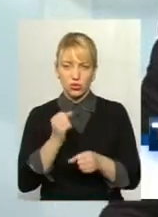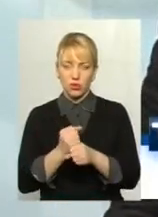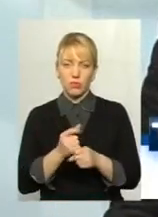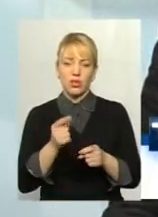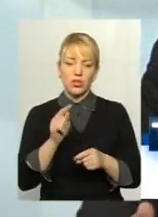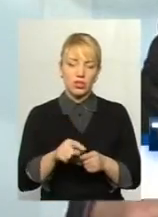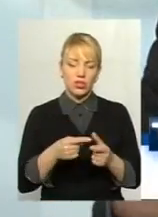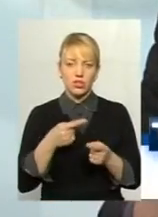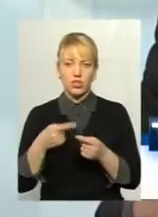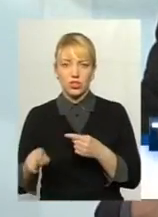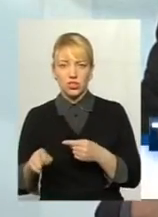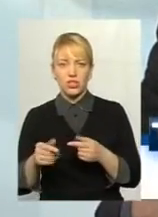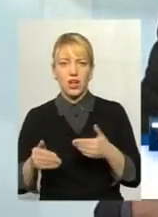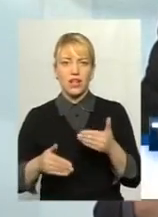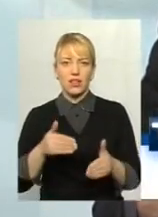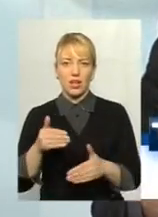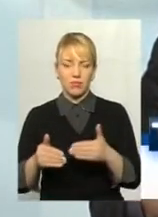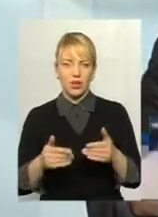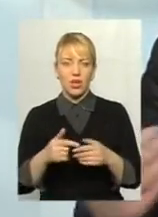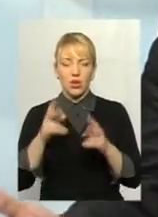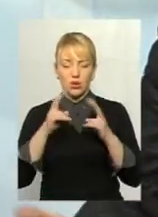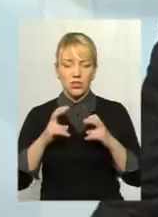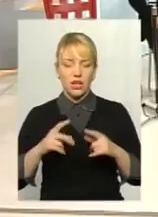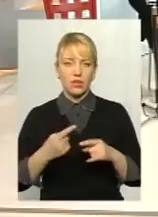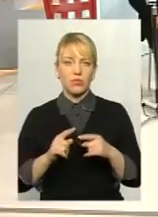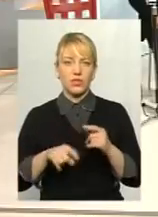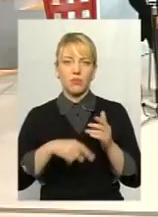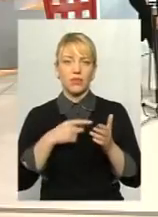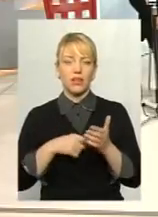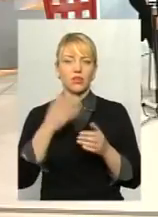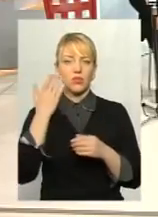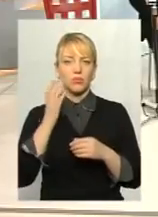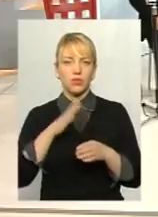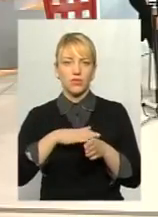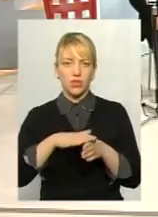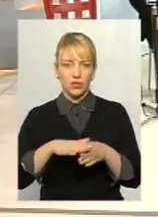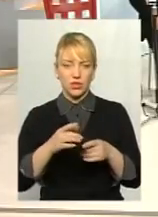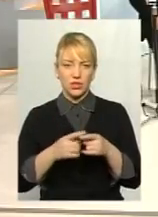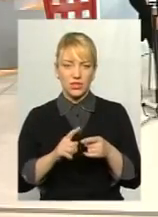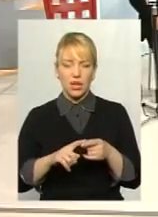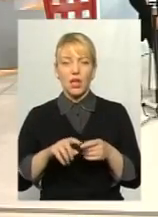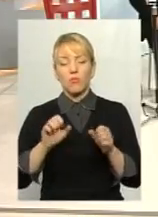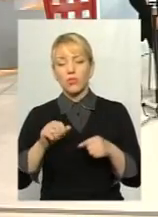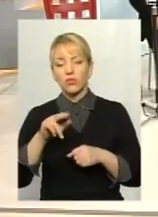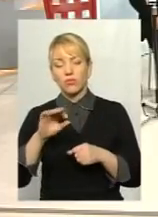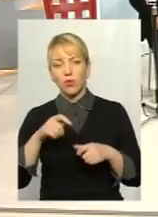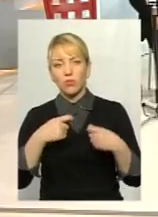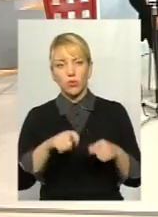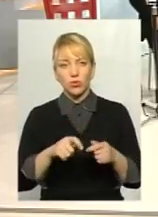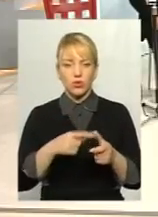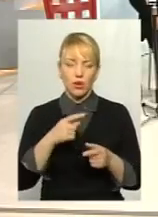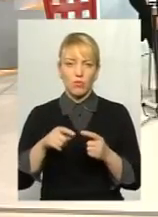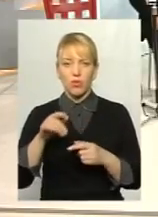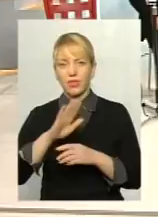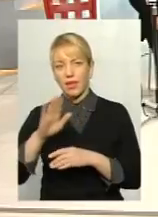розглянути питання вже тоді, коли це буде виконано, можливого продажу чи не продажу землі. Чим сьогодні,